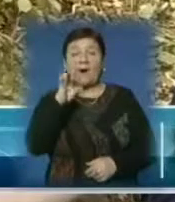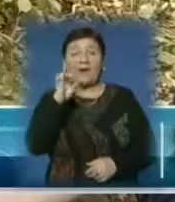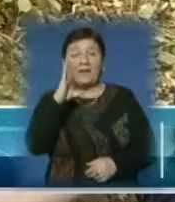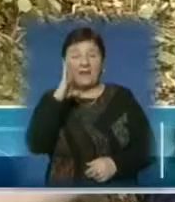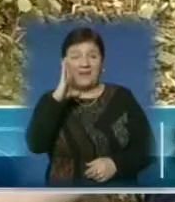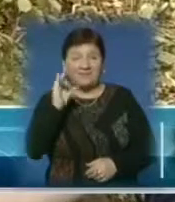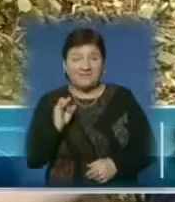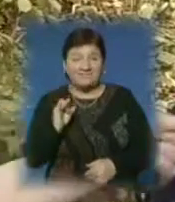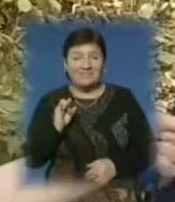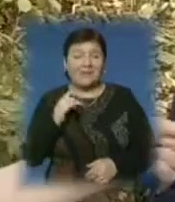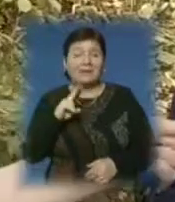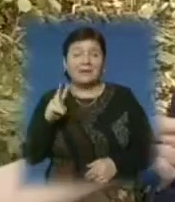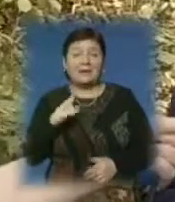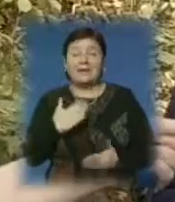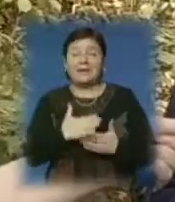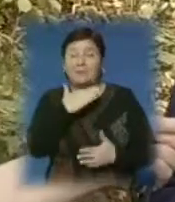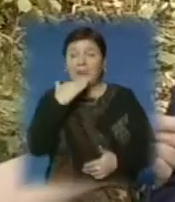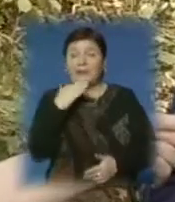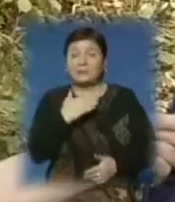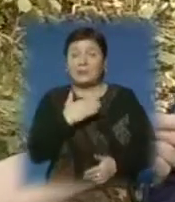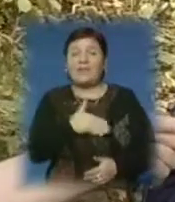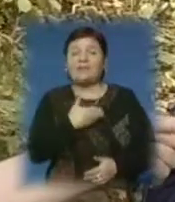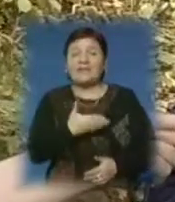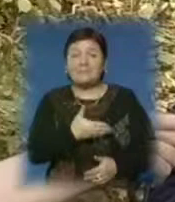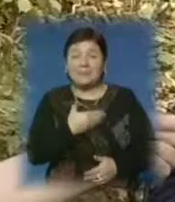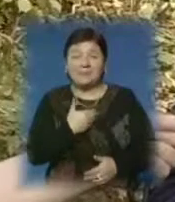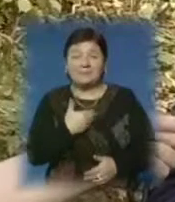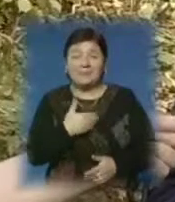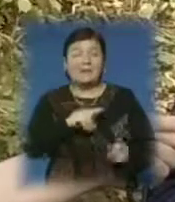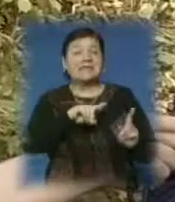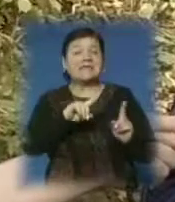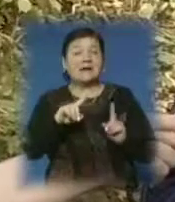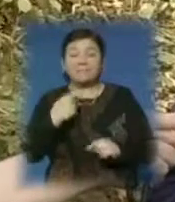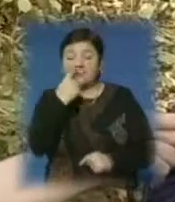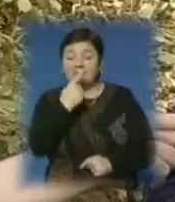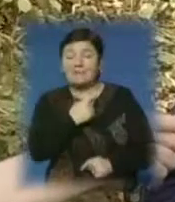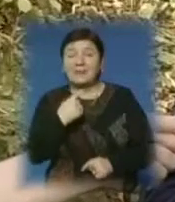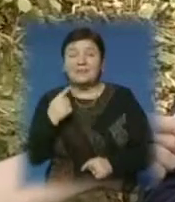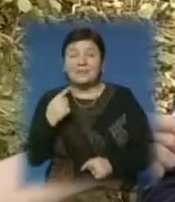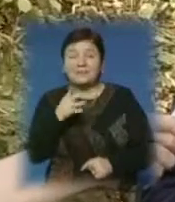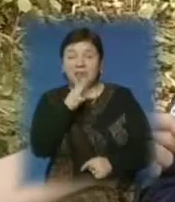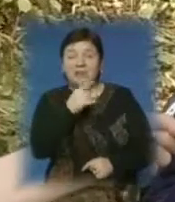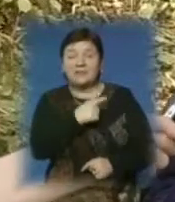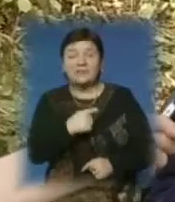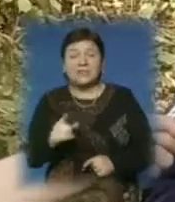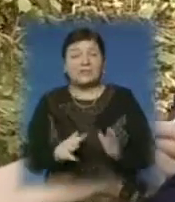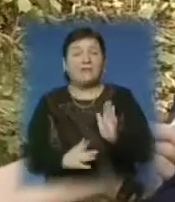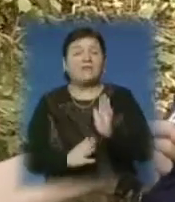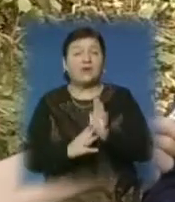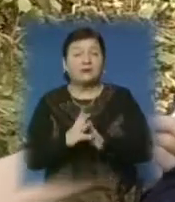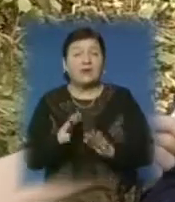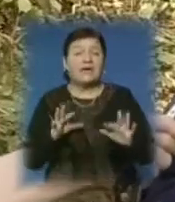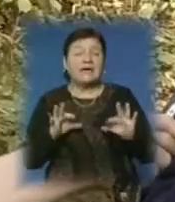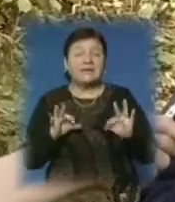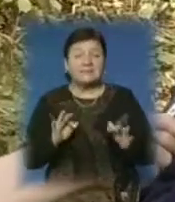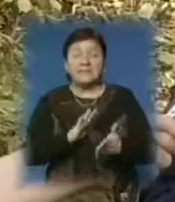який дуже має багато вітамінів, то Закарпаття б найближчі часи прославилося вирощуванням дійсно